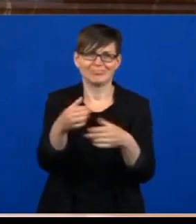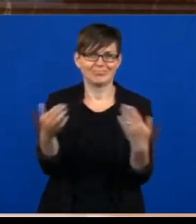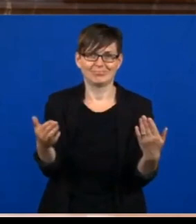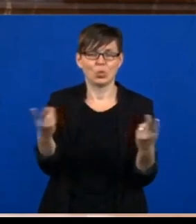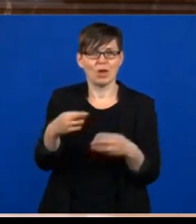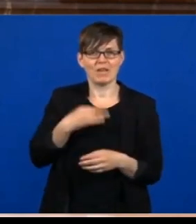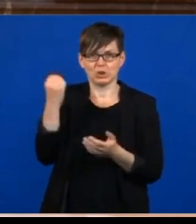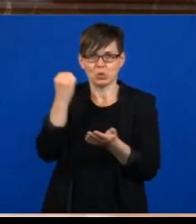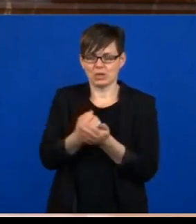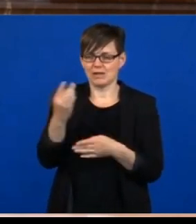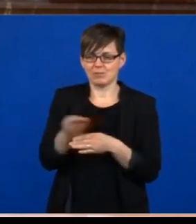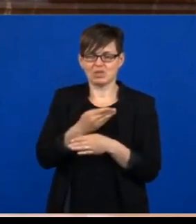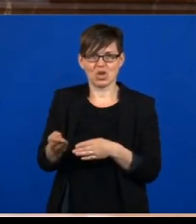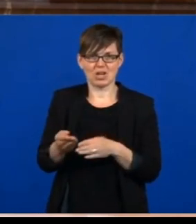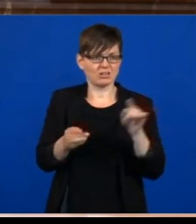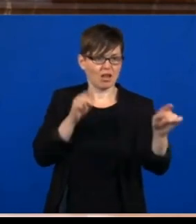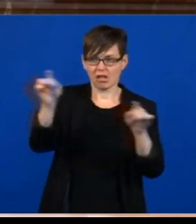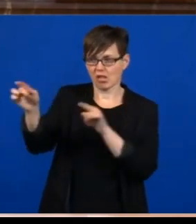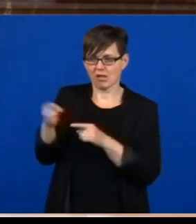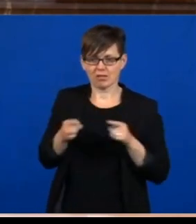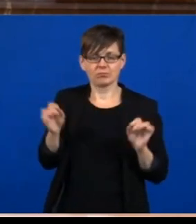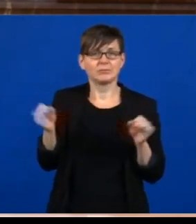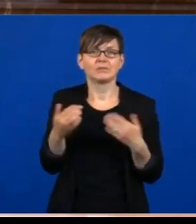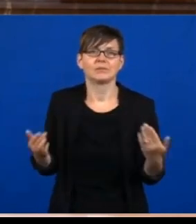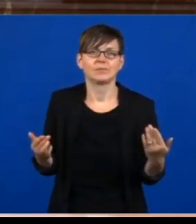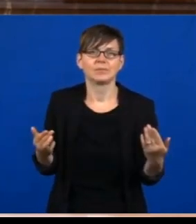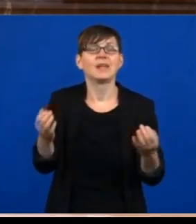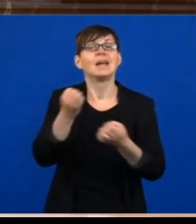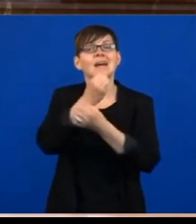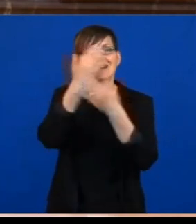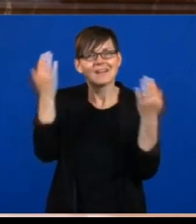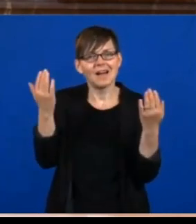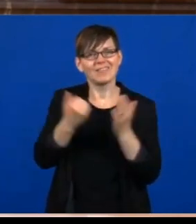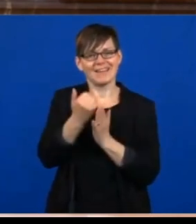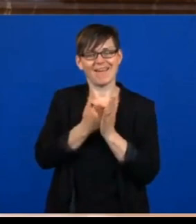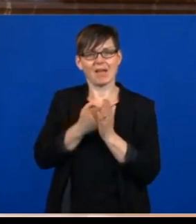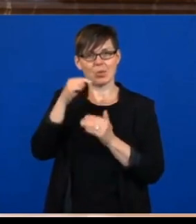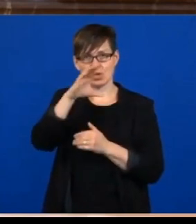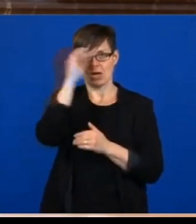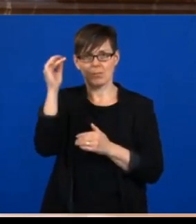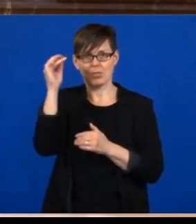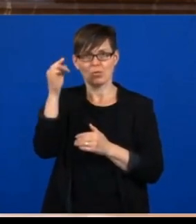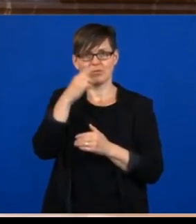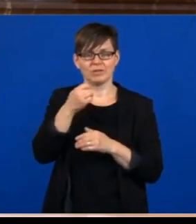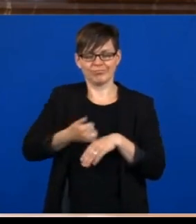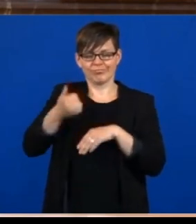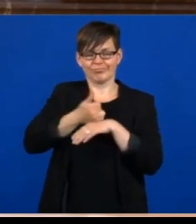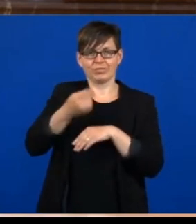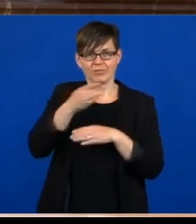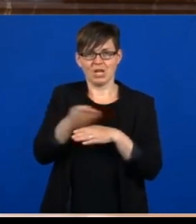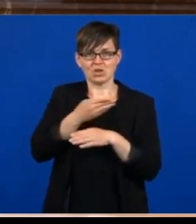zuständig. Die nehmen ihre Aufgaben selbstständig wahr. Aber die Regelungen, die wir in Hamburg treffen, was